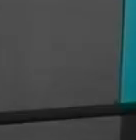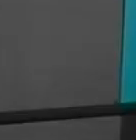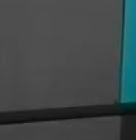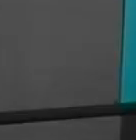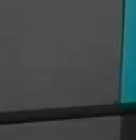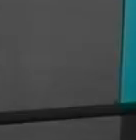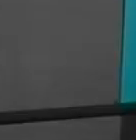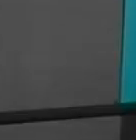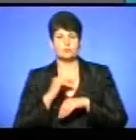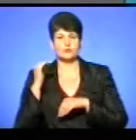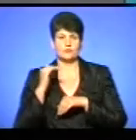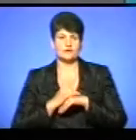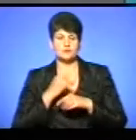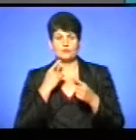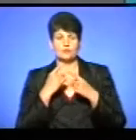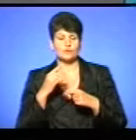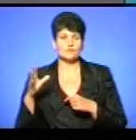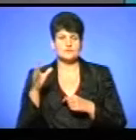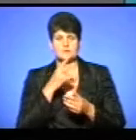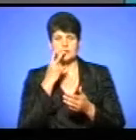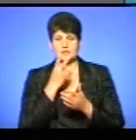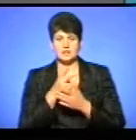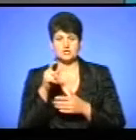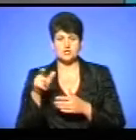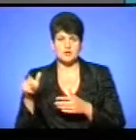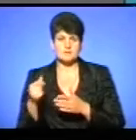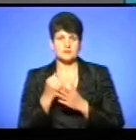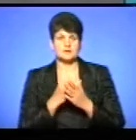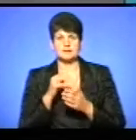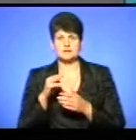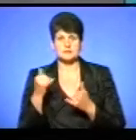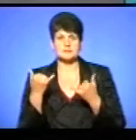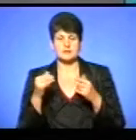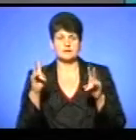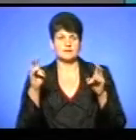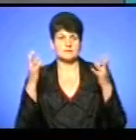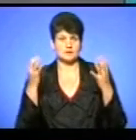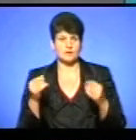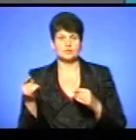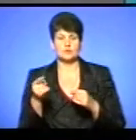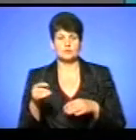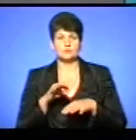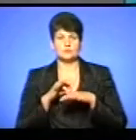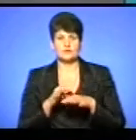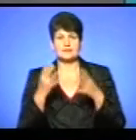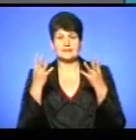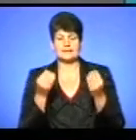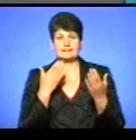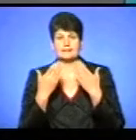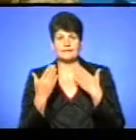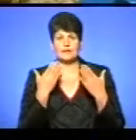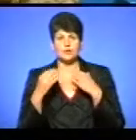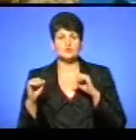Доброго вечора, кажу усім глядачам каналу ТТБ у прямому ефірі програма «Тема дня». У Тернополі проходять дні діалогу з